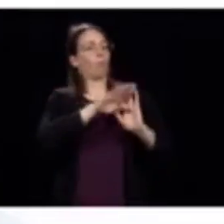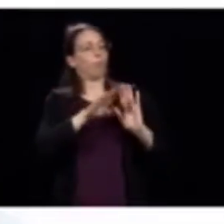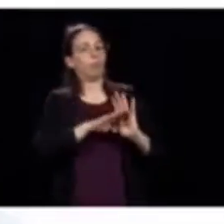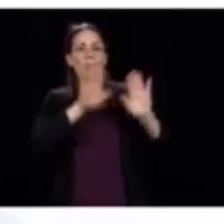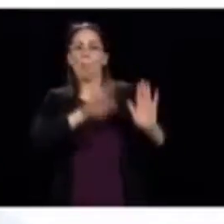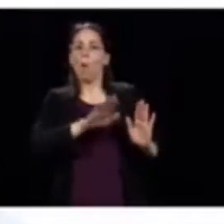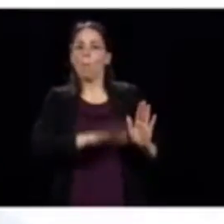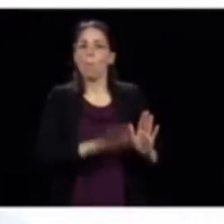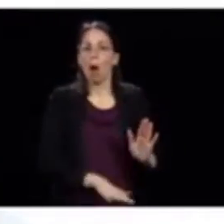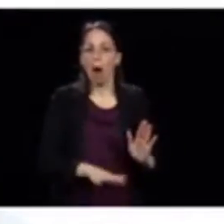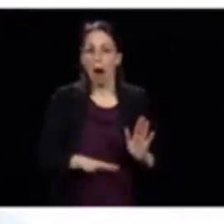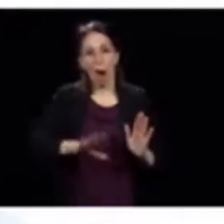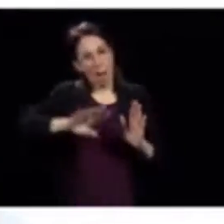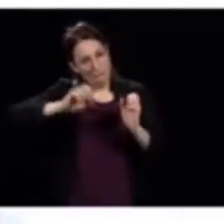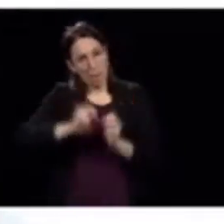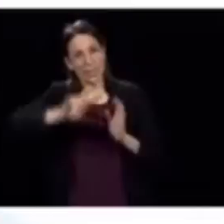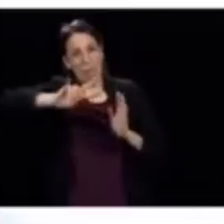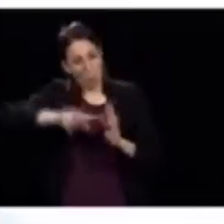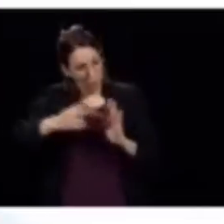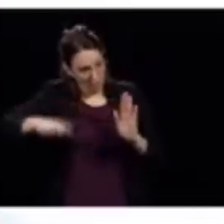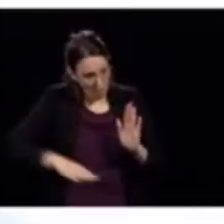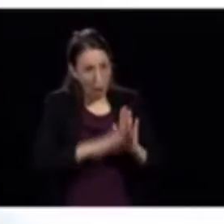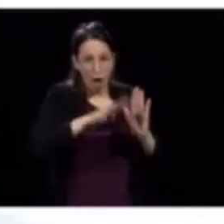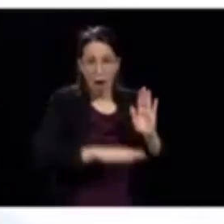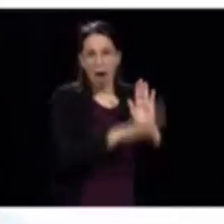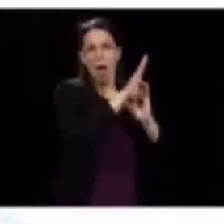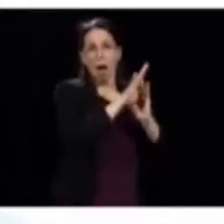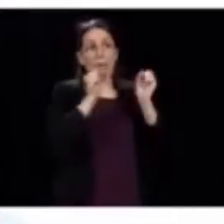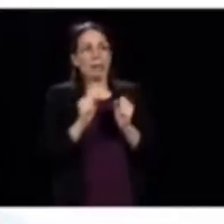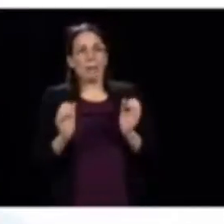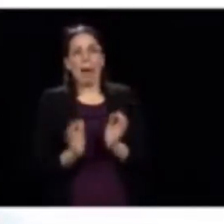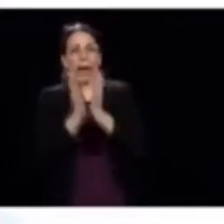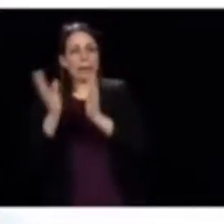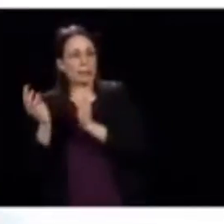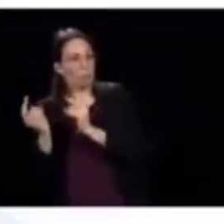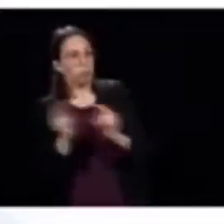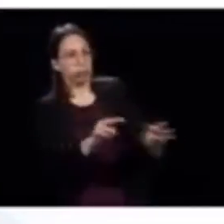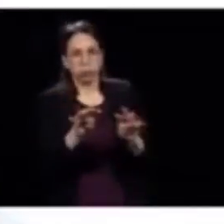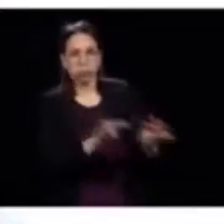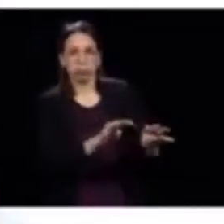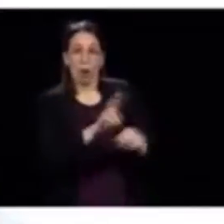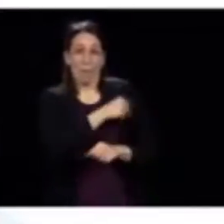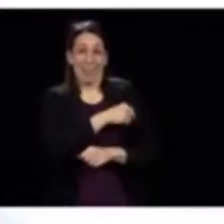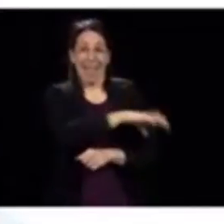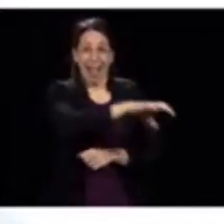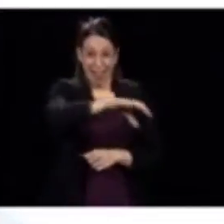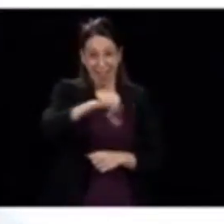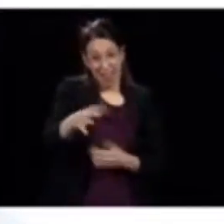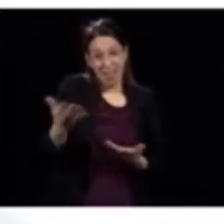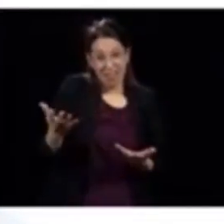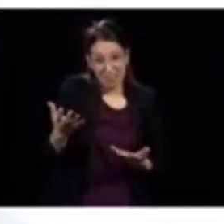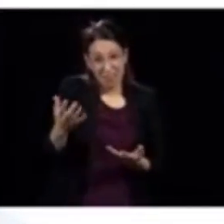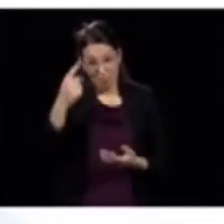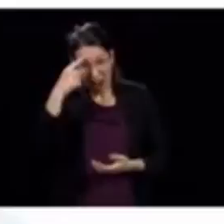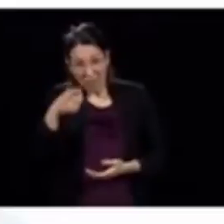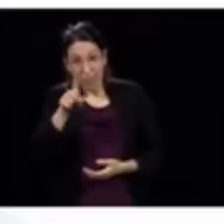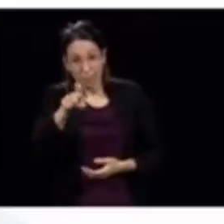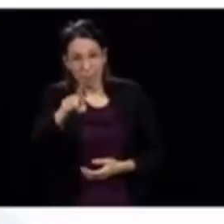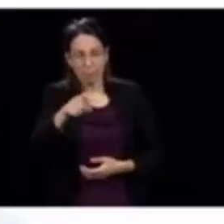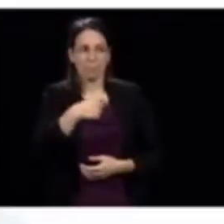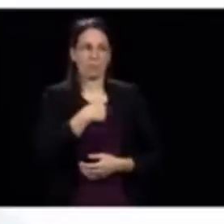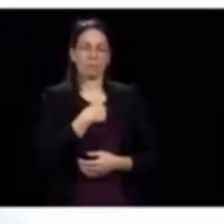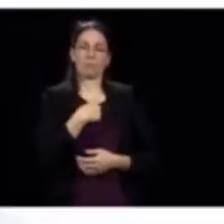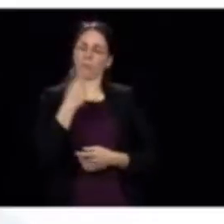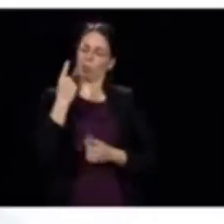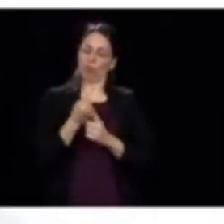débordement dans les hôpitaux? Bien, c'est ce que j'ai entendu plusieurs fois le Dr Arruda, ici et en privé, me dire. C'est qu'il faut y aller